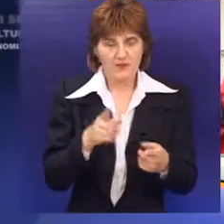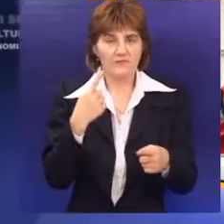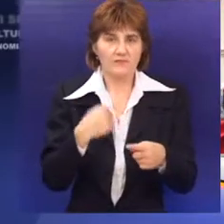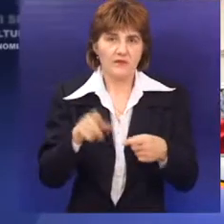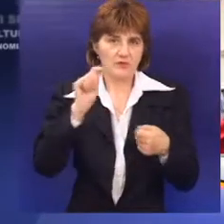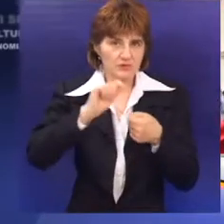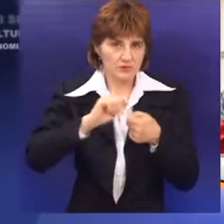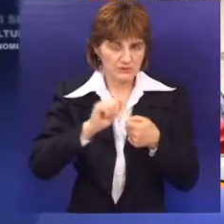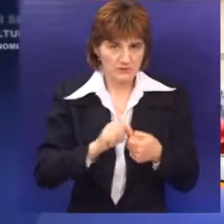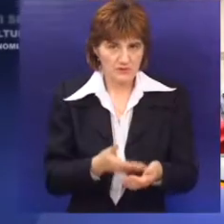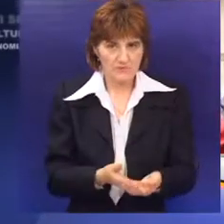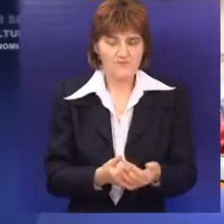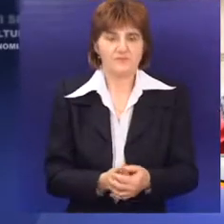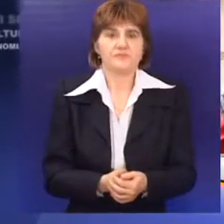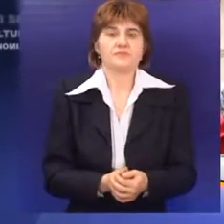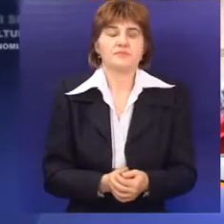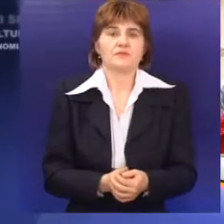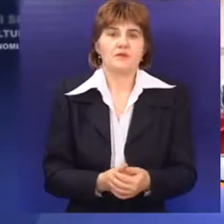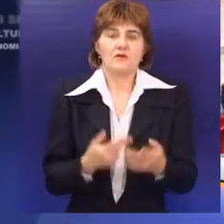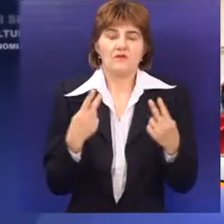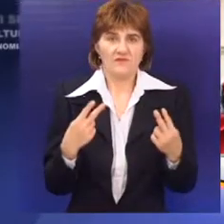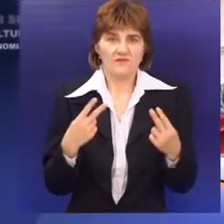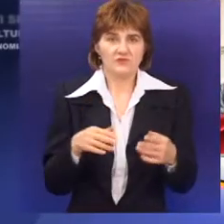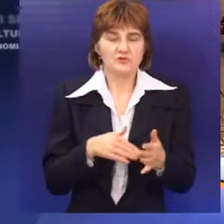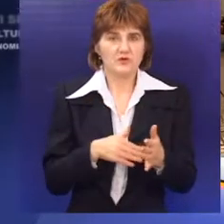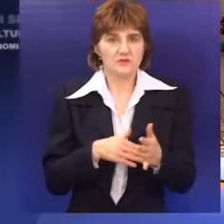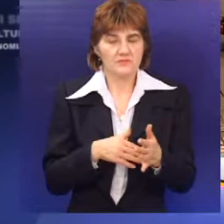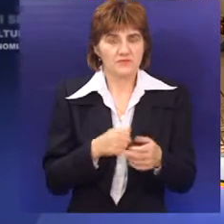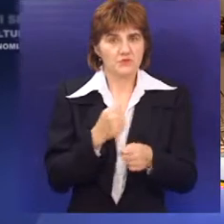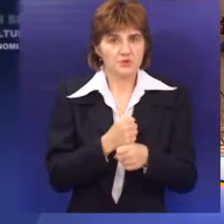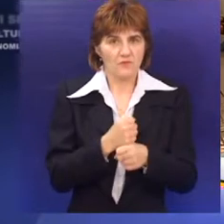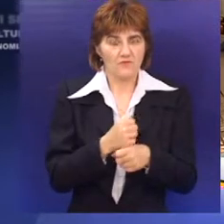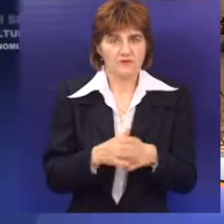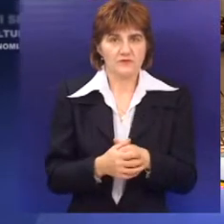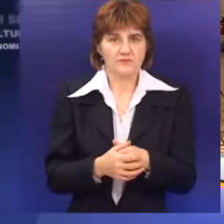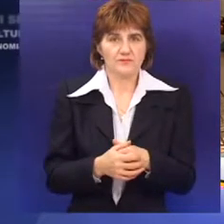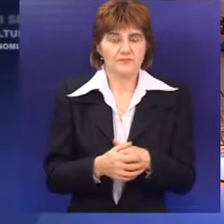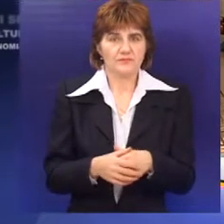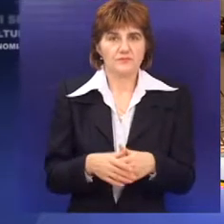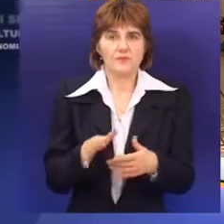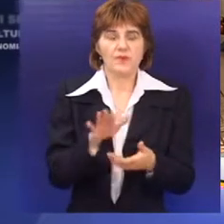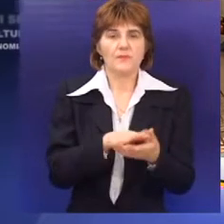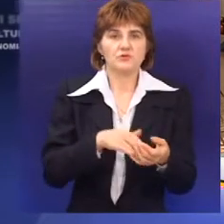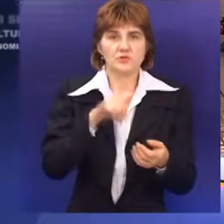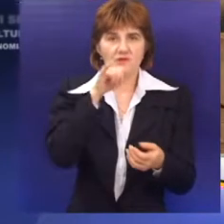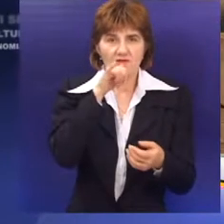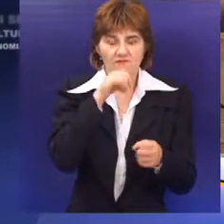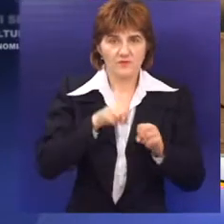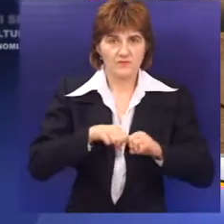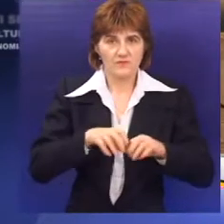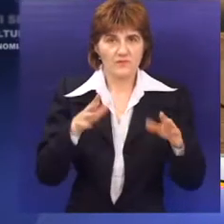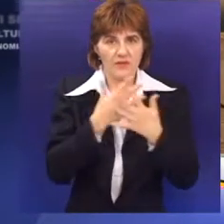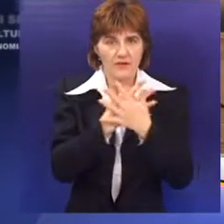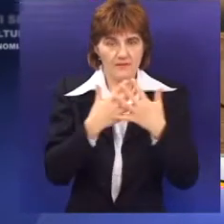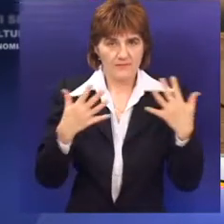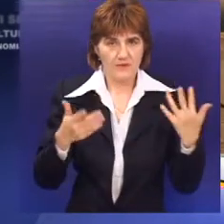stvari, nego samo za najbitnije stvari i suštine je da je sačuvamo. Početak organizovanog vodosnabdevanja u Subotici